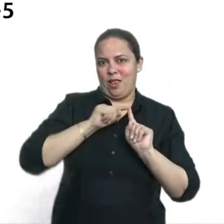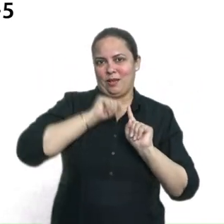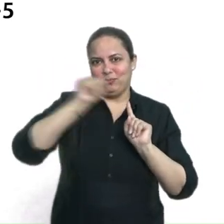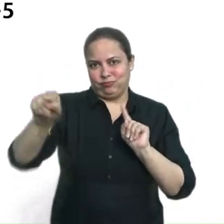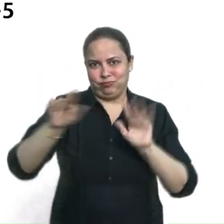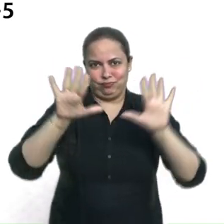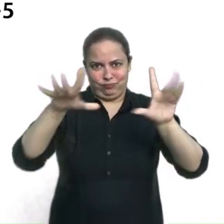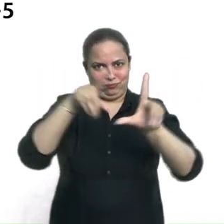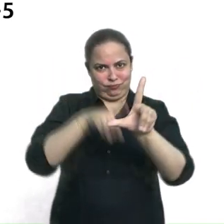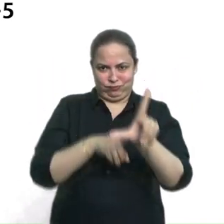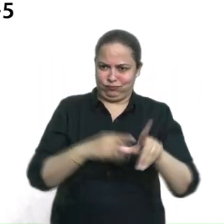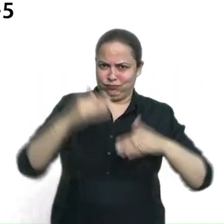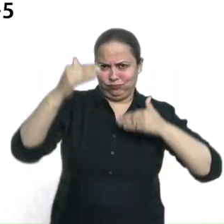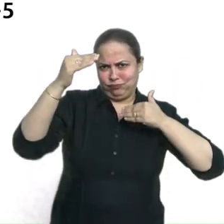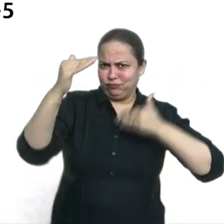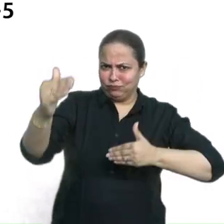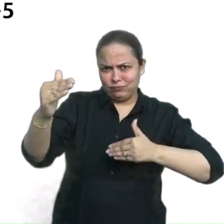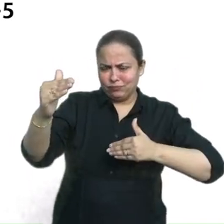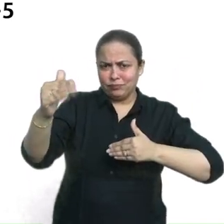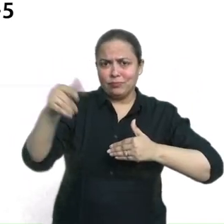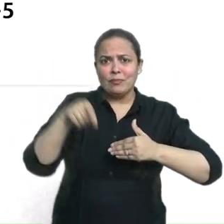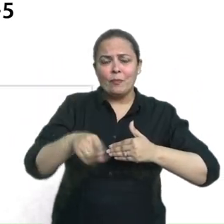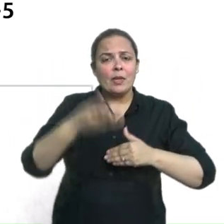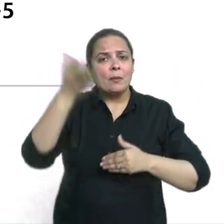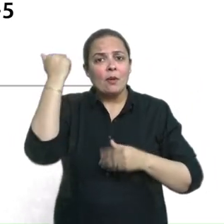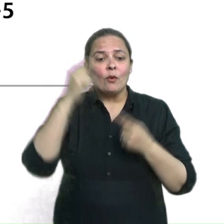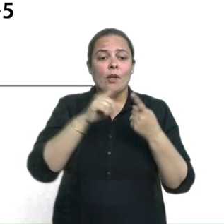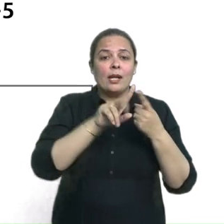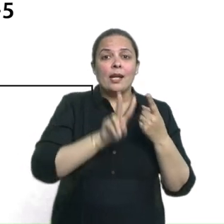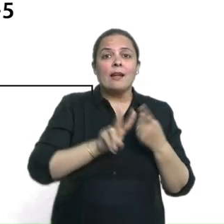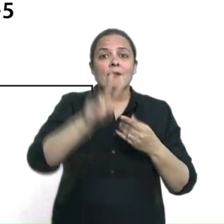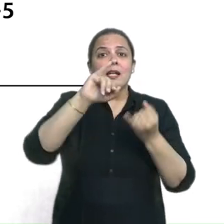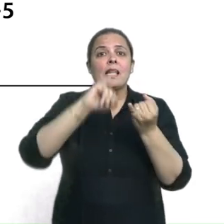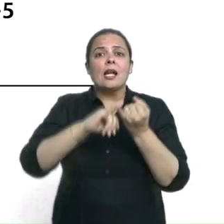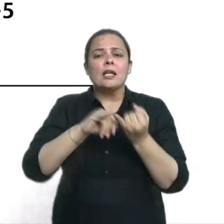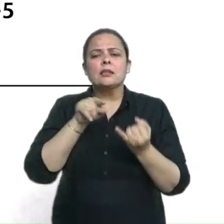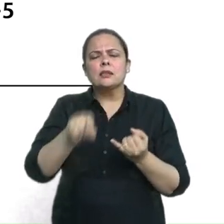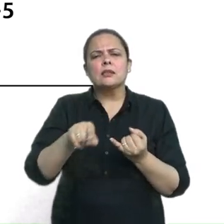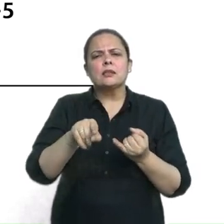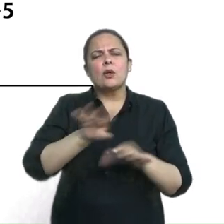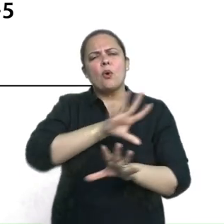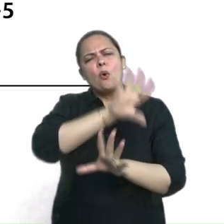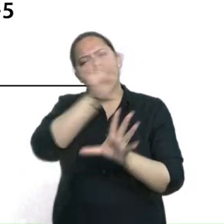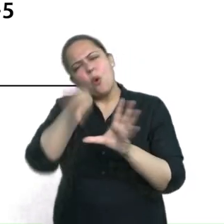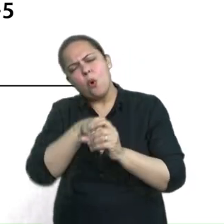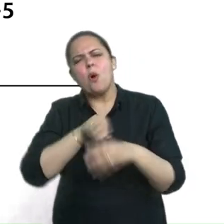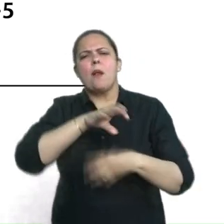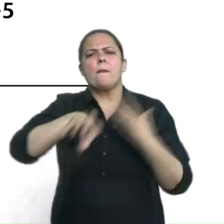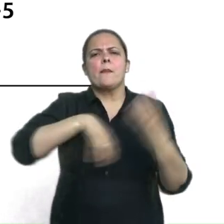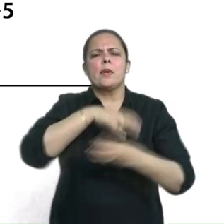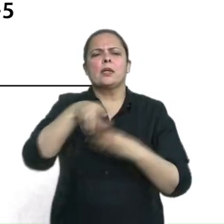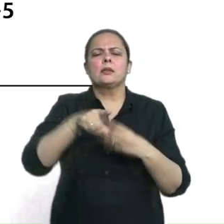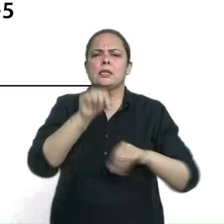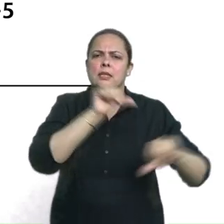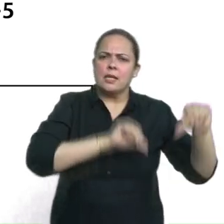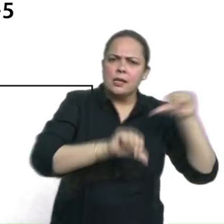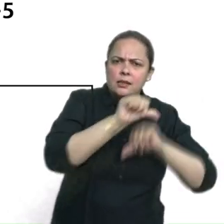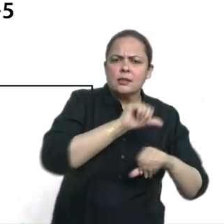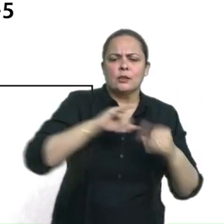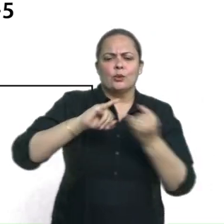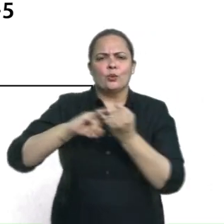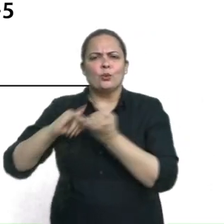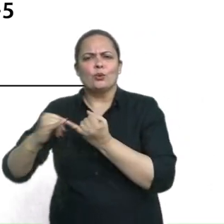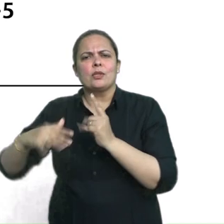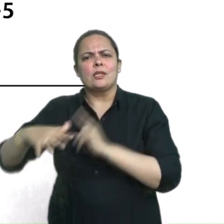एक और दो में इसे एक शिक्षक संदर्शेका के माध्यम से एकिकरत किया गया परंतु कक्षा तीन से पांच तक